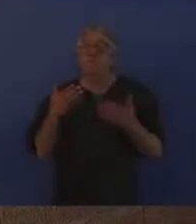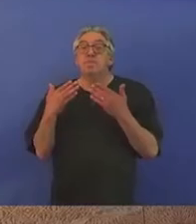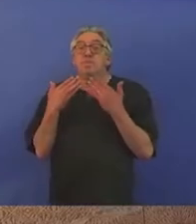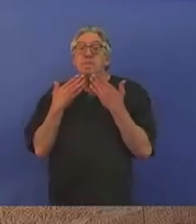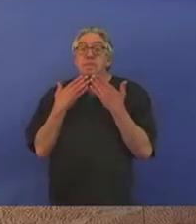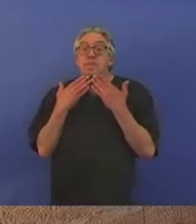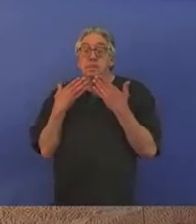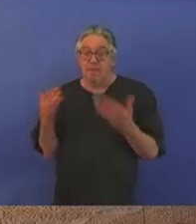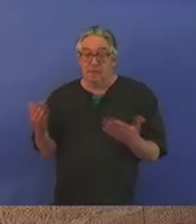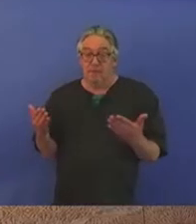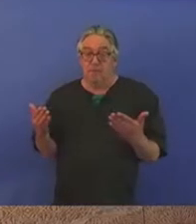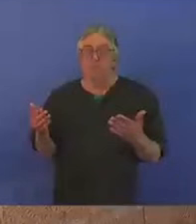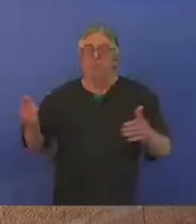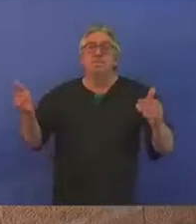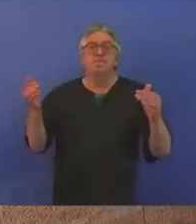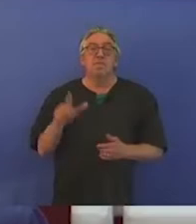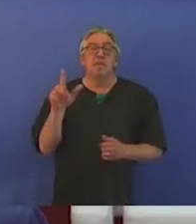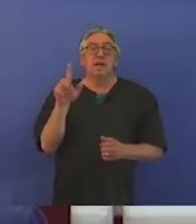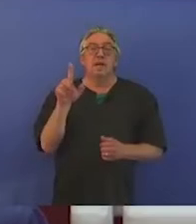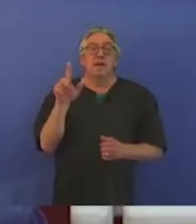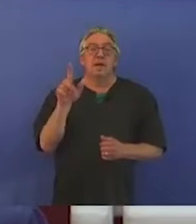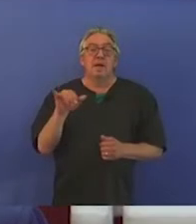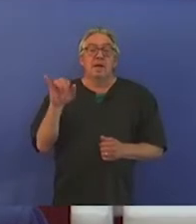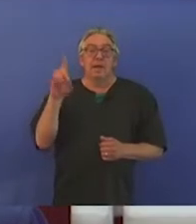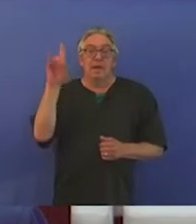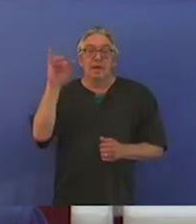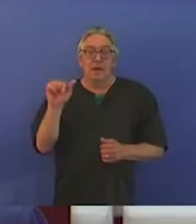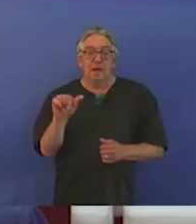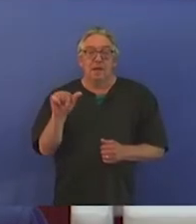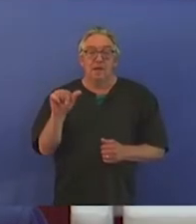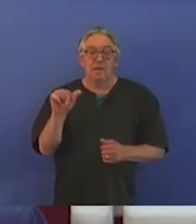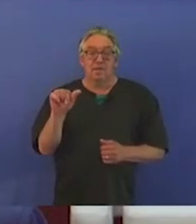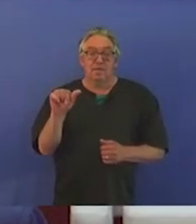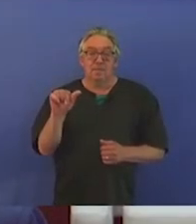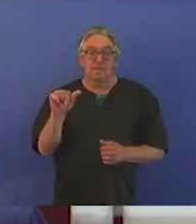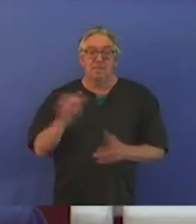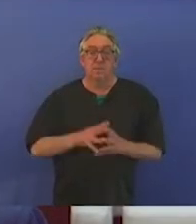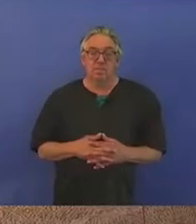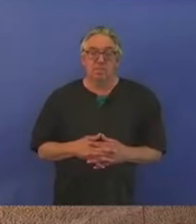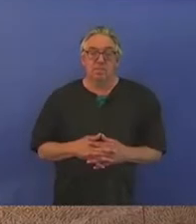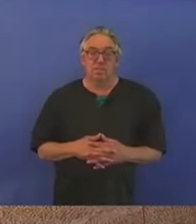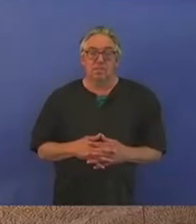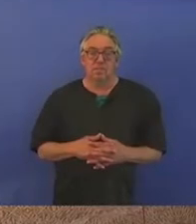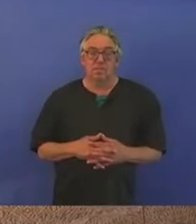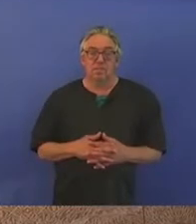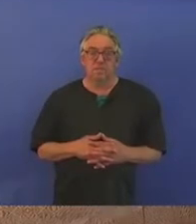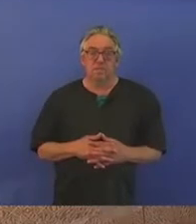Lidia Margossian, Assemblée de l'Arménia Occidentale